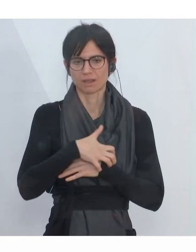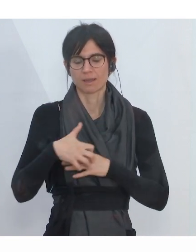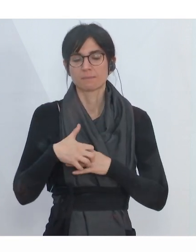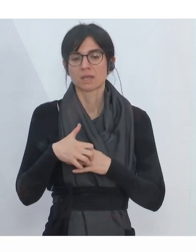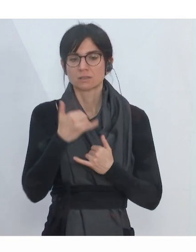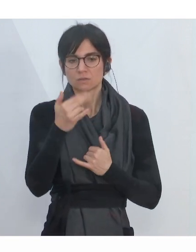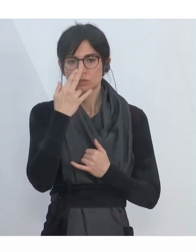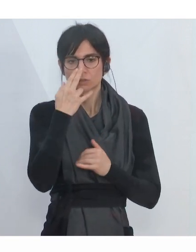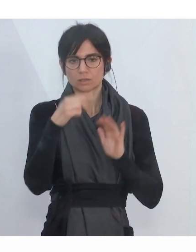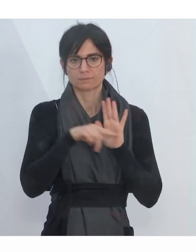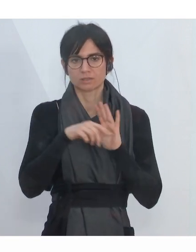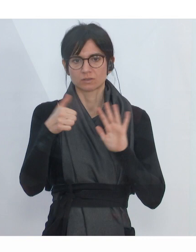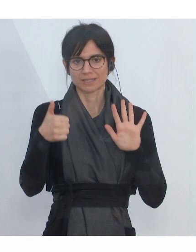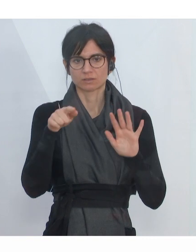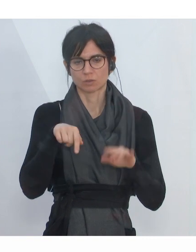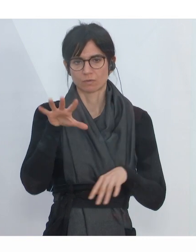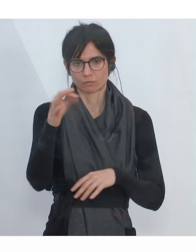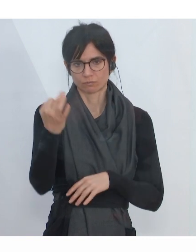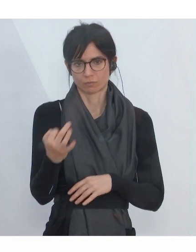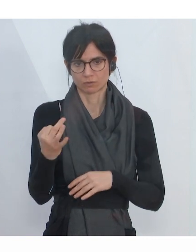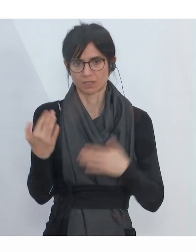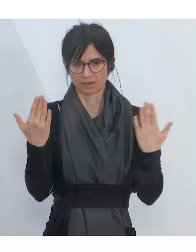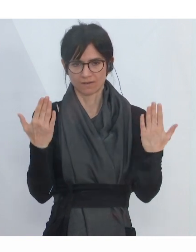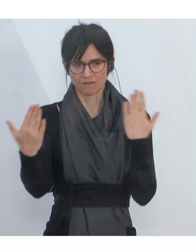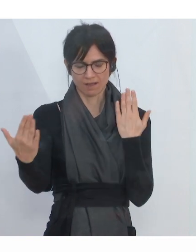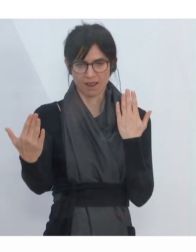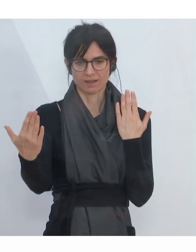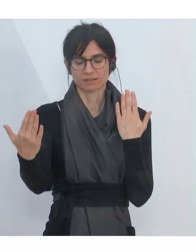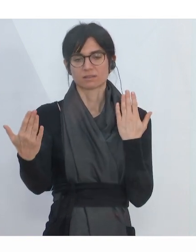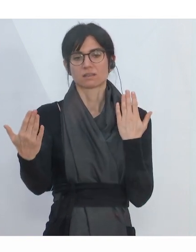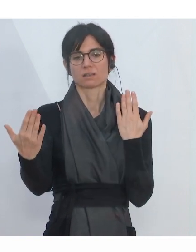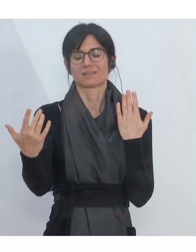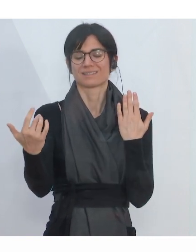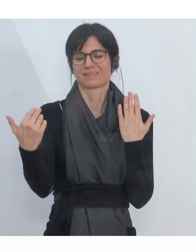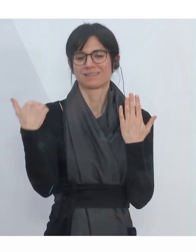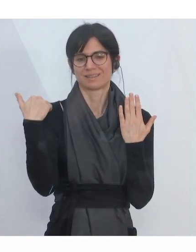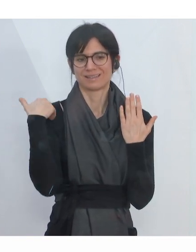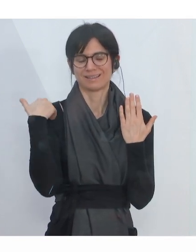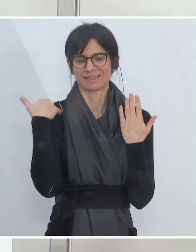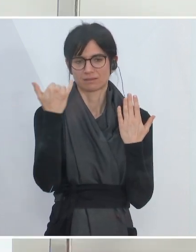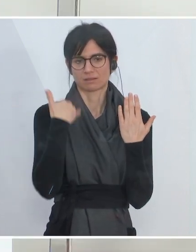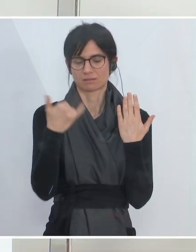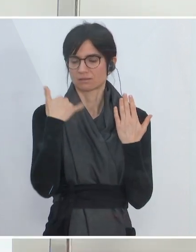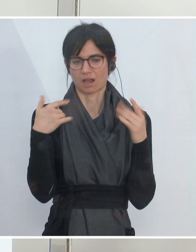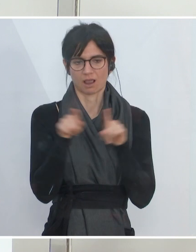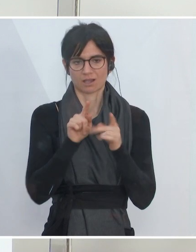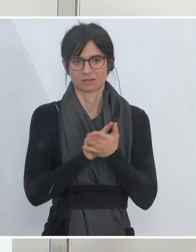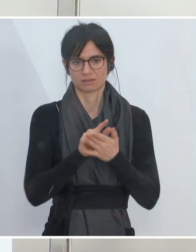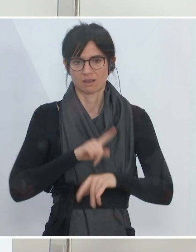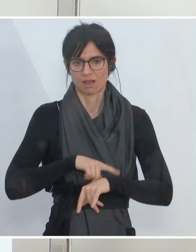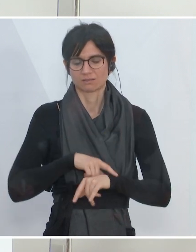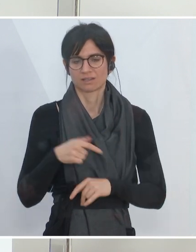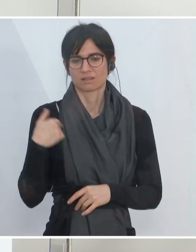beträgt minus 6,5 Prozent im Vergleich zur Woche im Vorjahr. Und diese Woche im